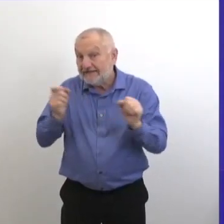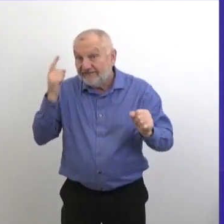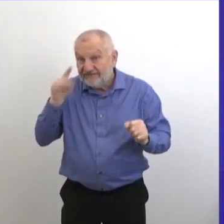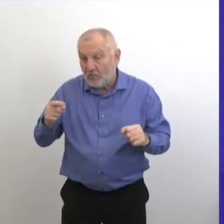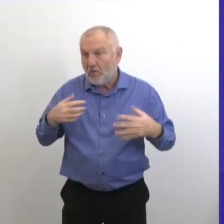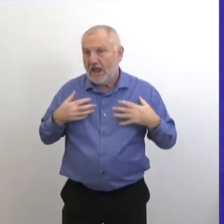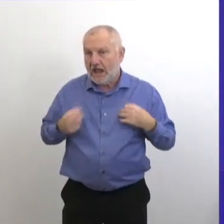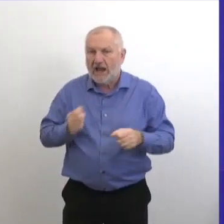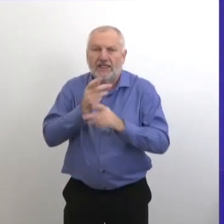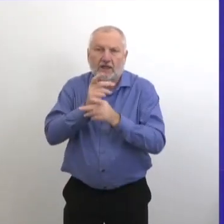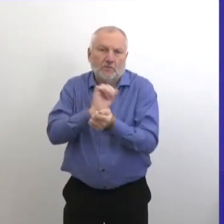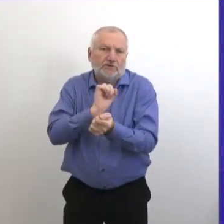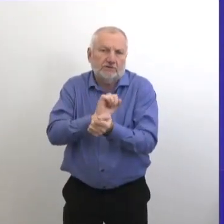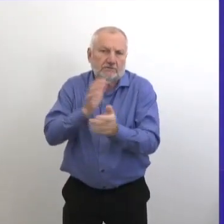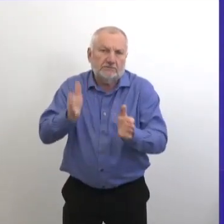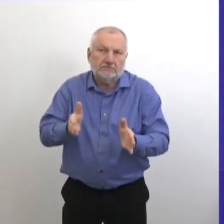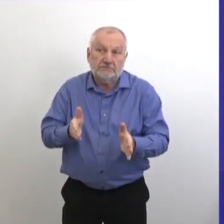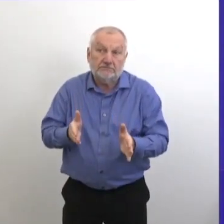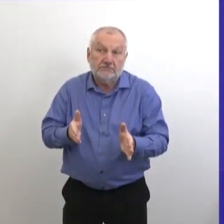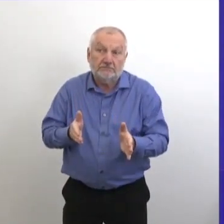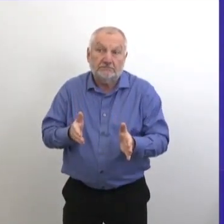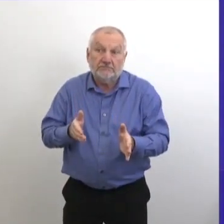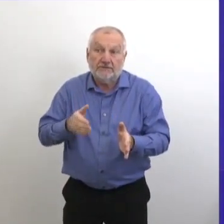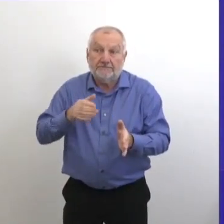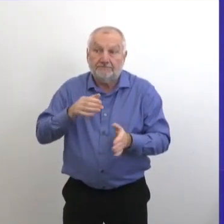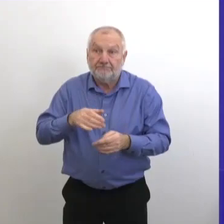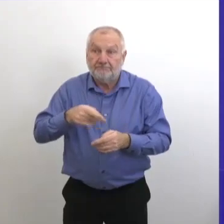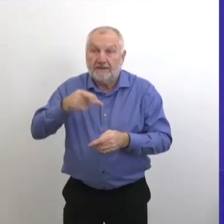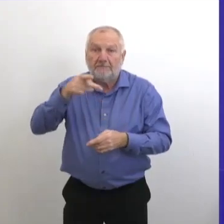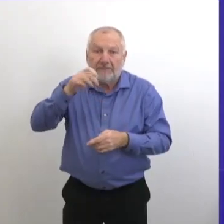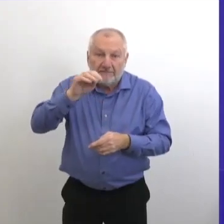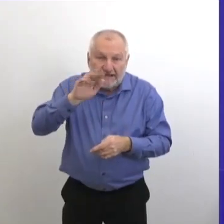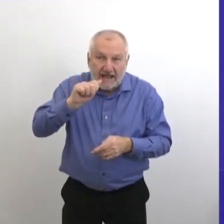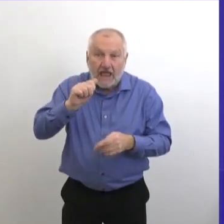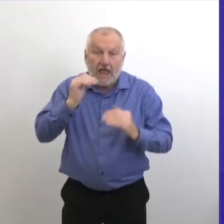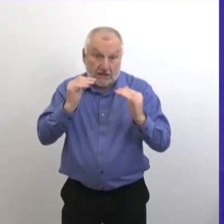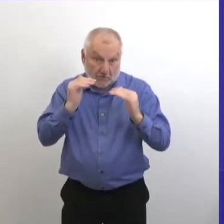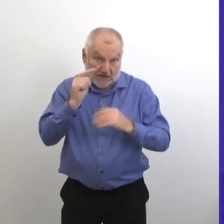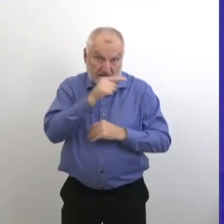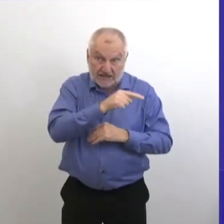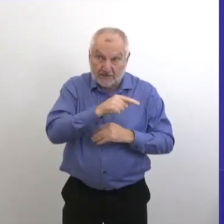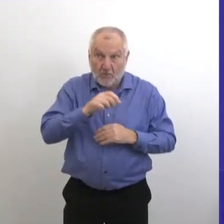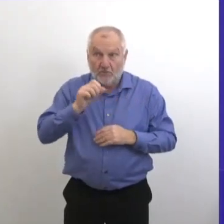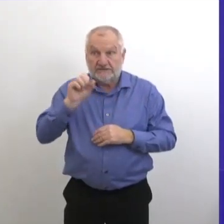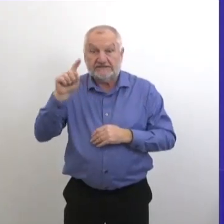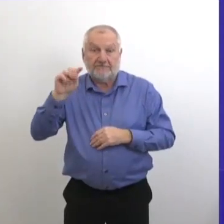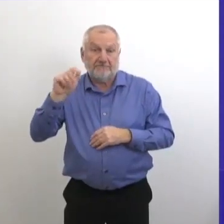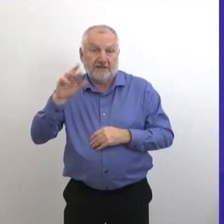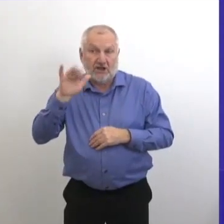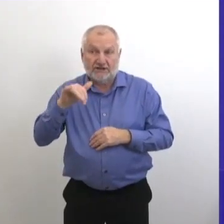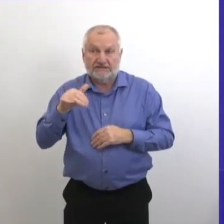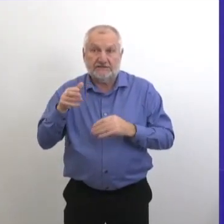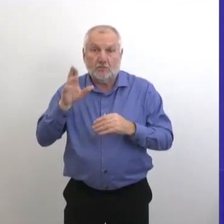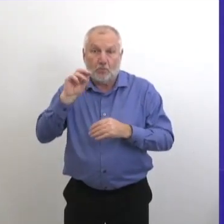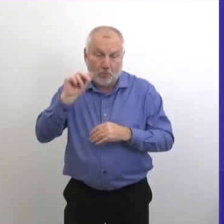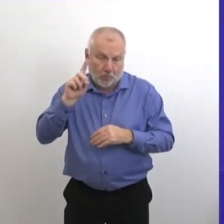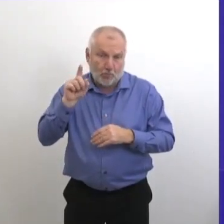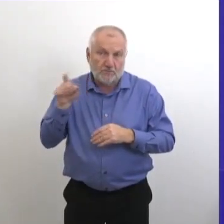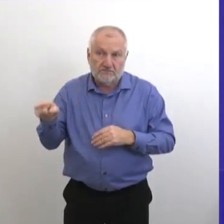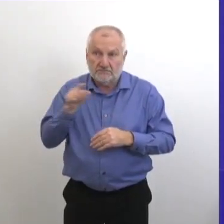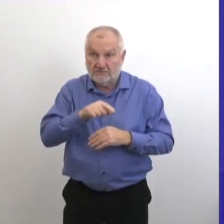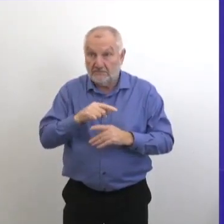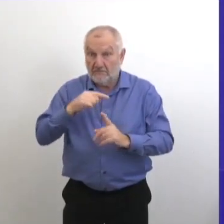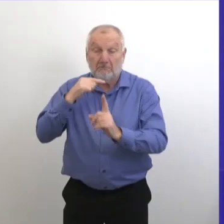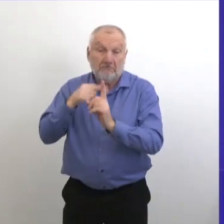spécifiquement pour les travailleurs de la santé au site de dépistage sur Pabina et sur St. Mary. Et nous avons ainsi de dépistage